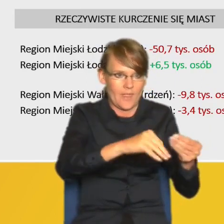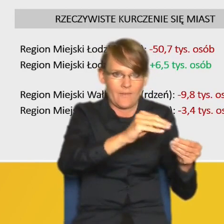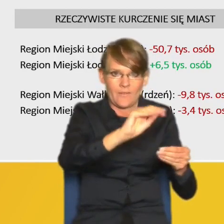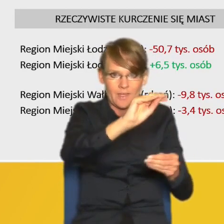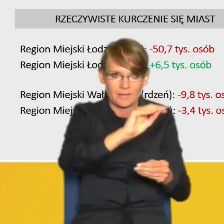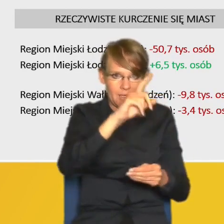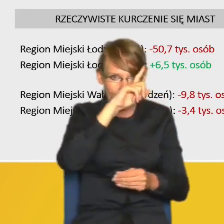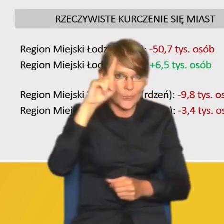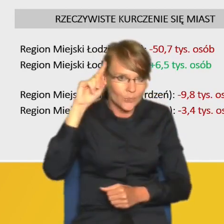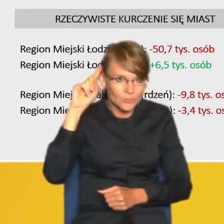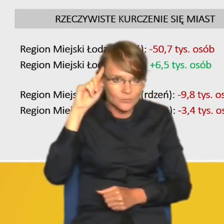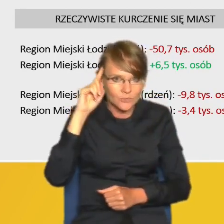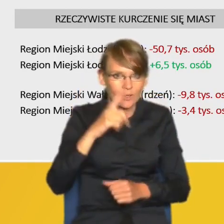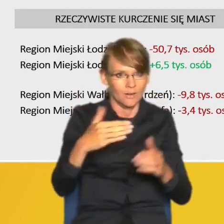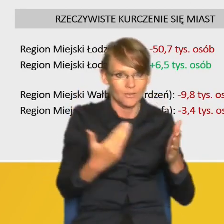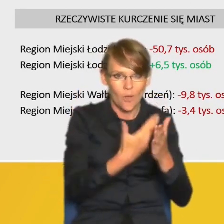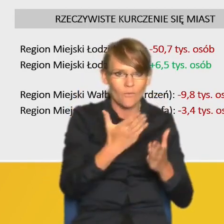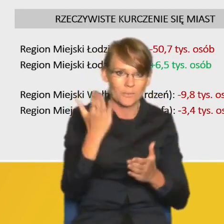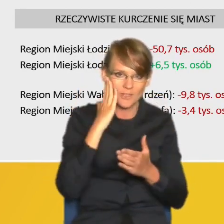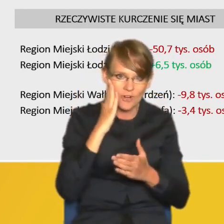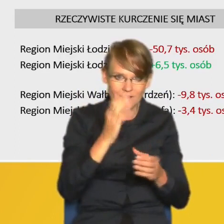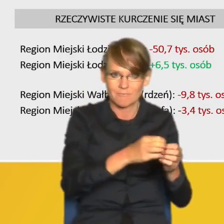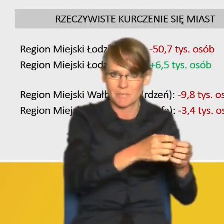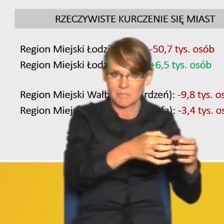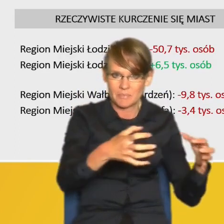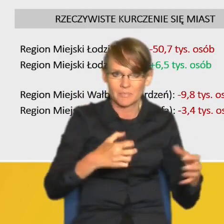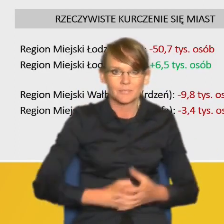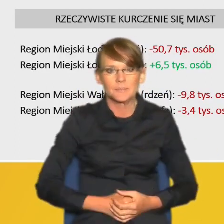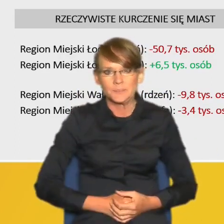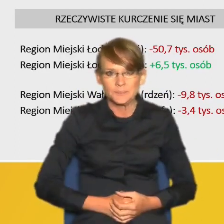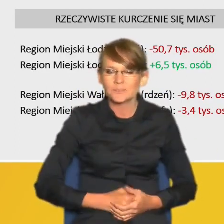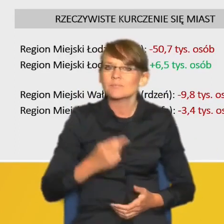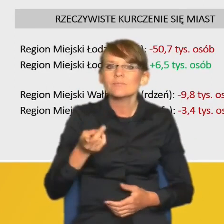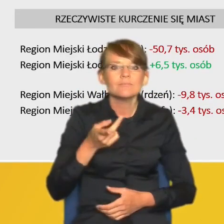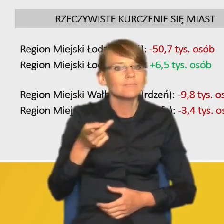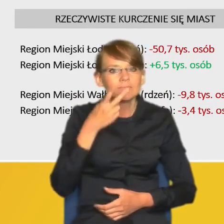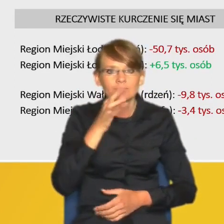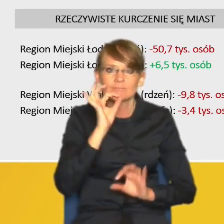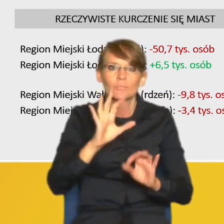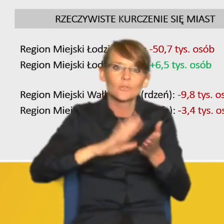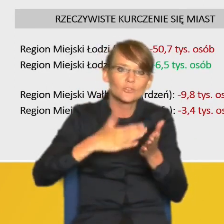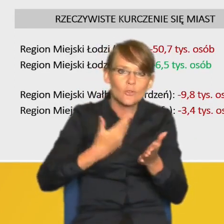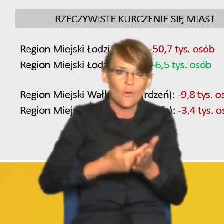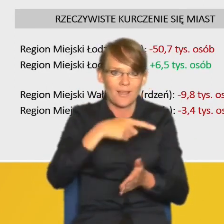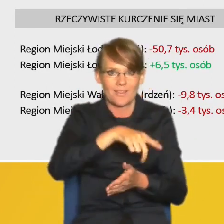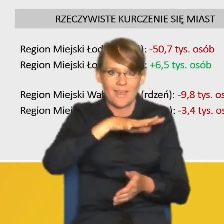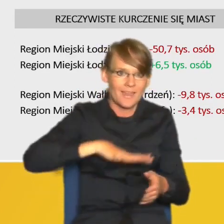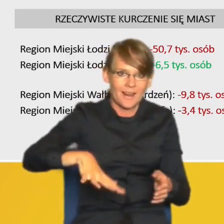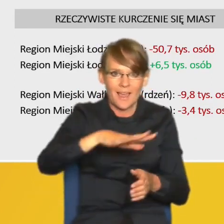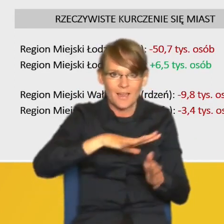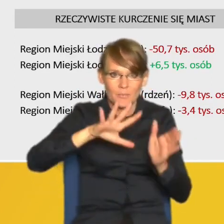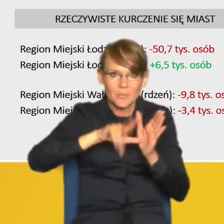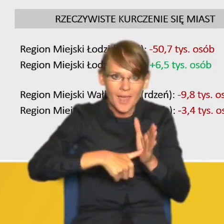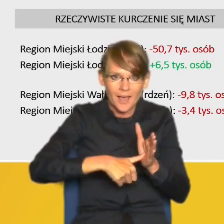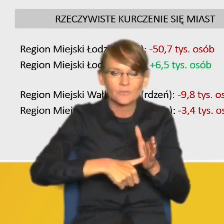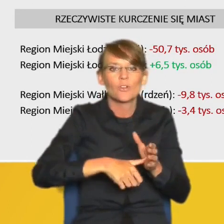nowych mieszkańców. Najbardziej miarodajnym przykładem takiego miasta, czy takiego regionu miejskiego